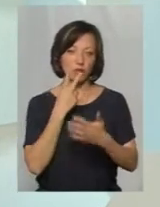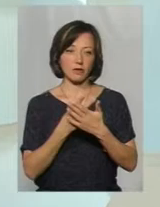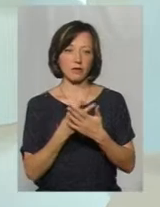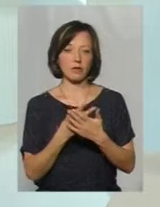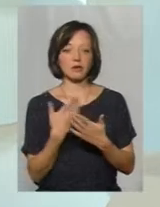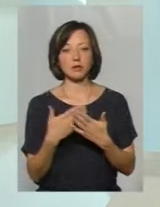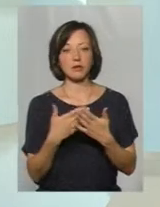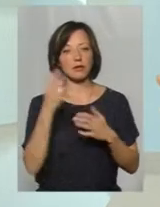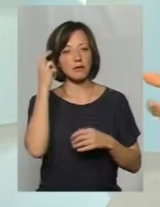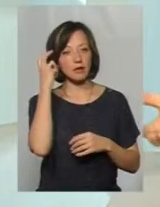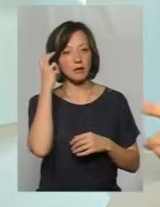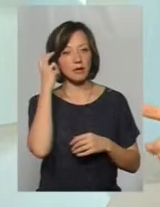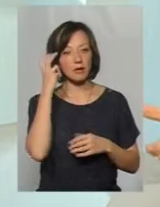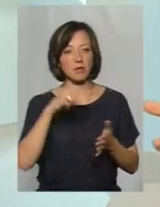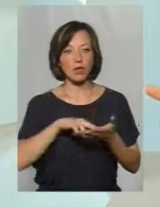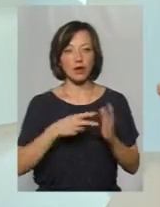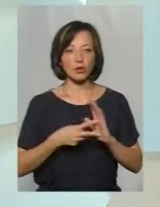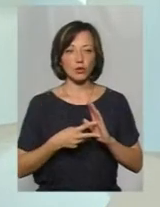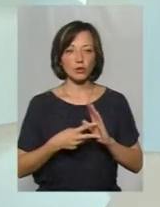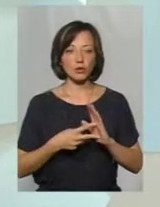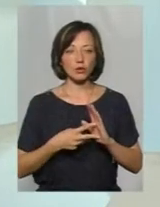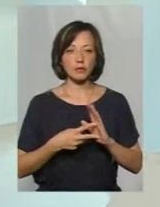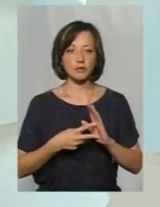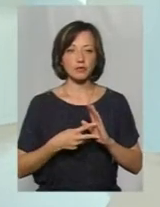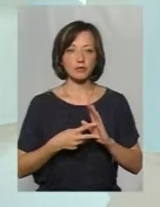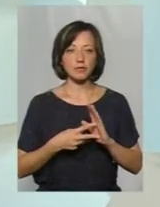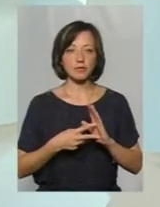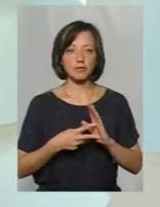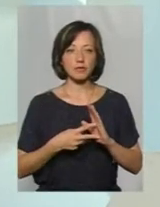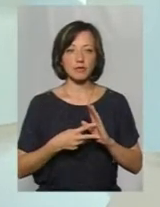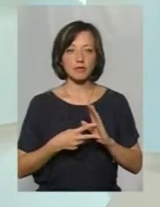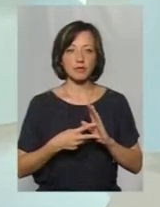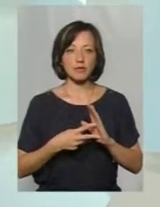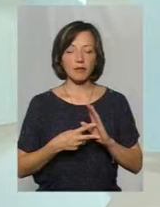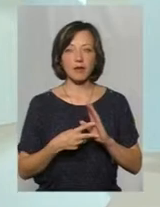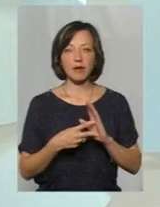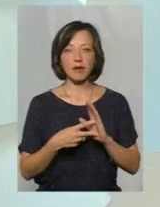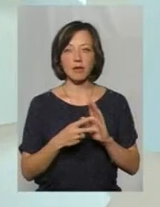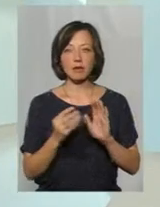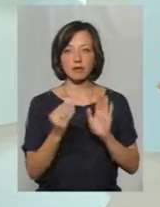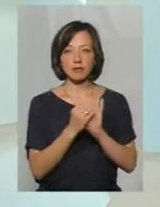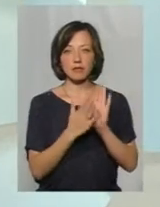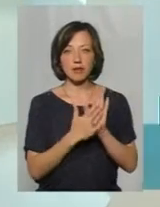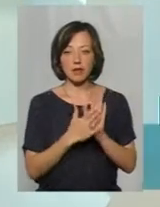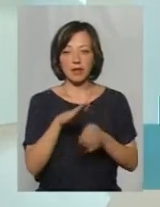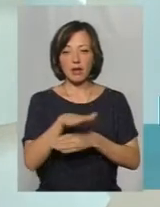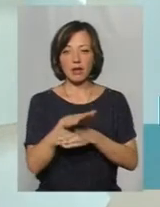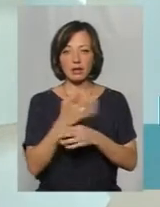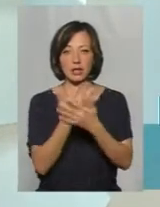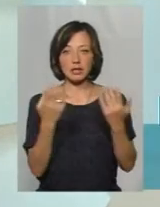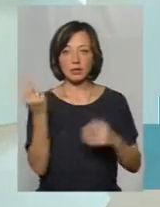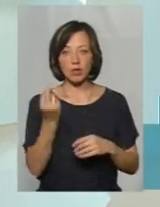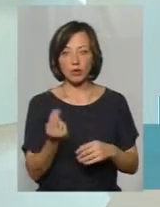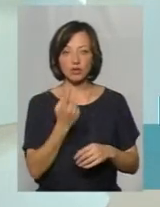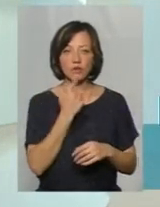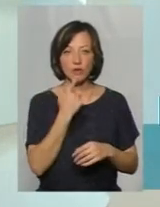Наприклад, в Києві планують позначати мафи різним кольором. Тобто це будуть однотипні. Але